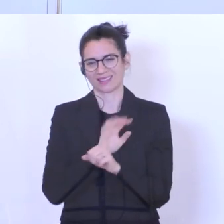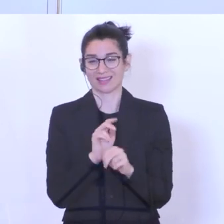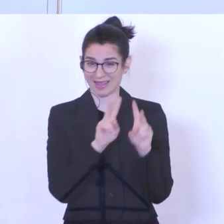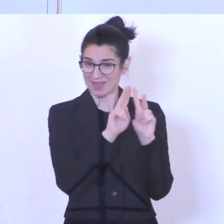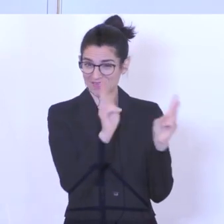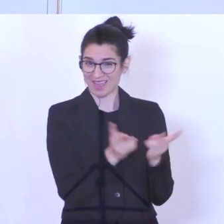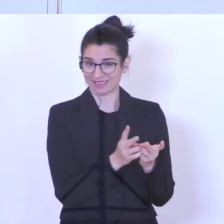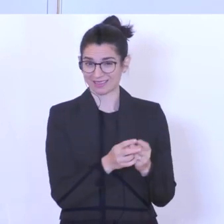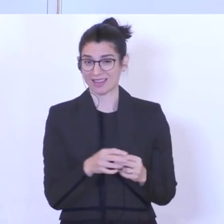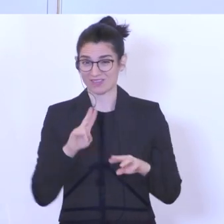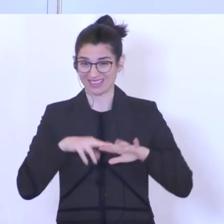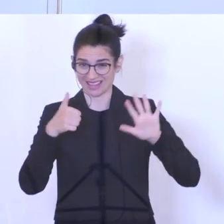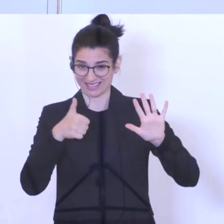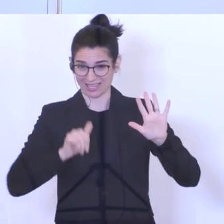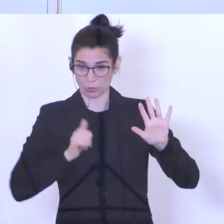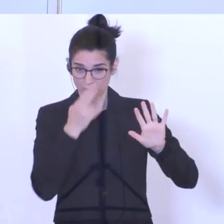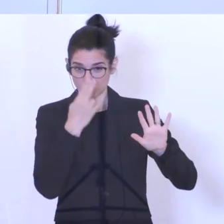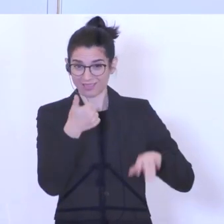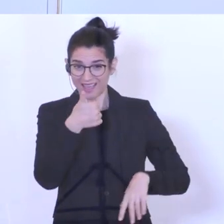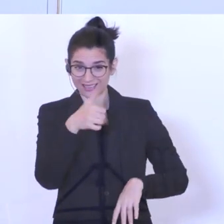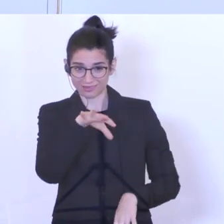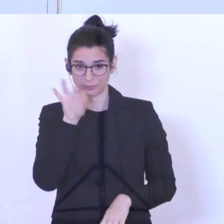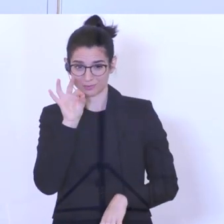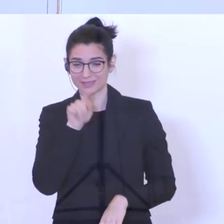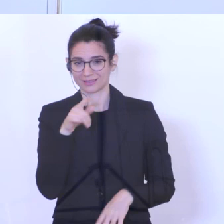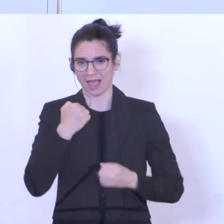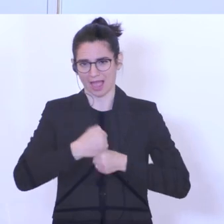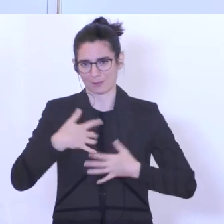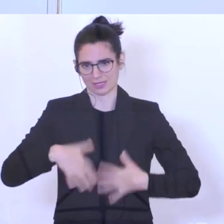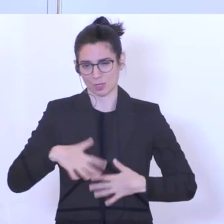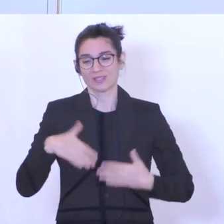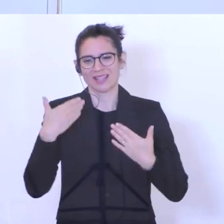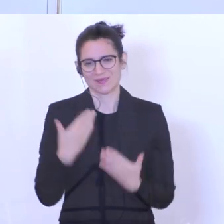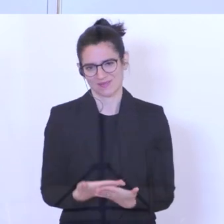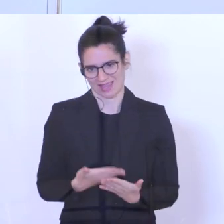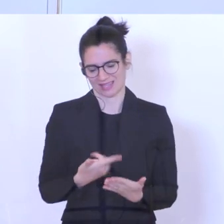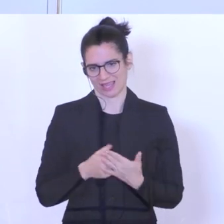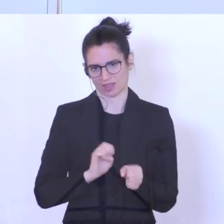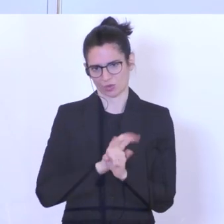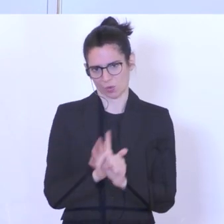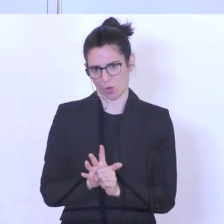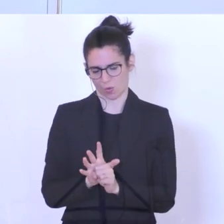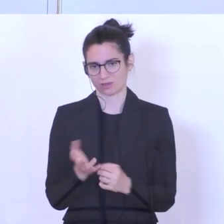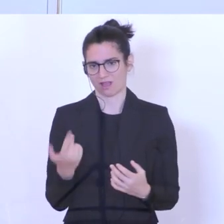einer von sechs Jugendlichen verliert seinen Arbeitsplatz aufgrund der Covid